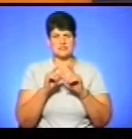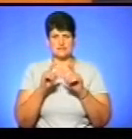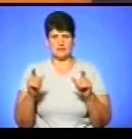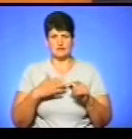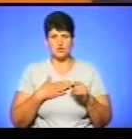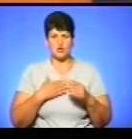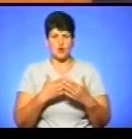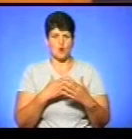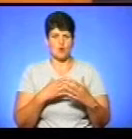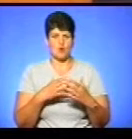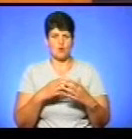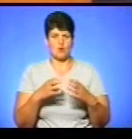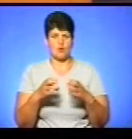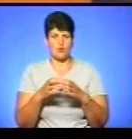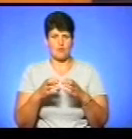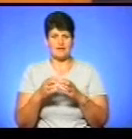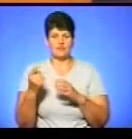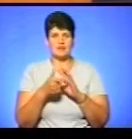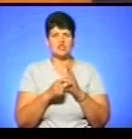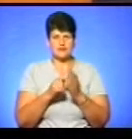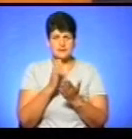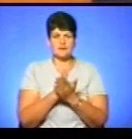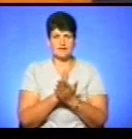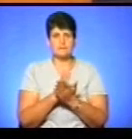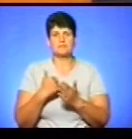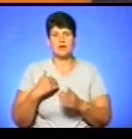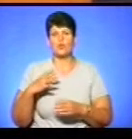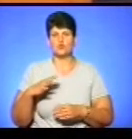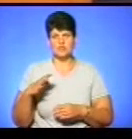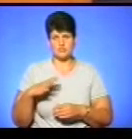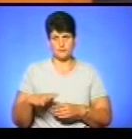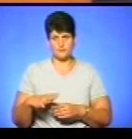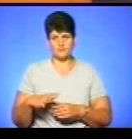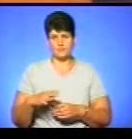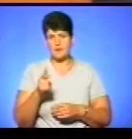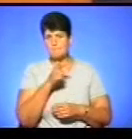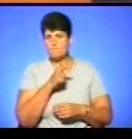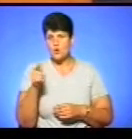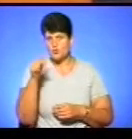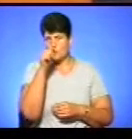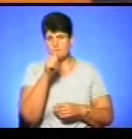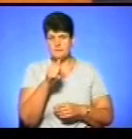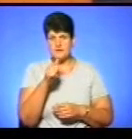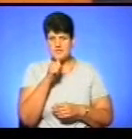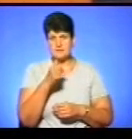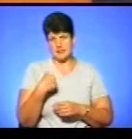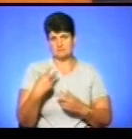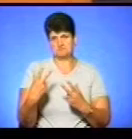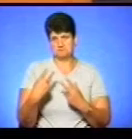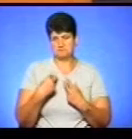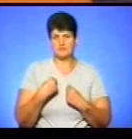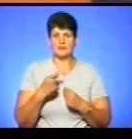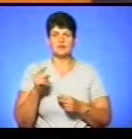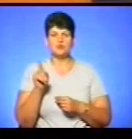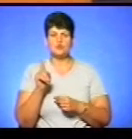громади, в перших класах так і є. Ми очікуємо, протягом місяця нас запевнили, що в нас будуть